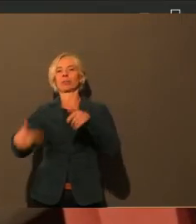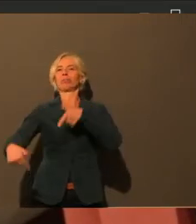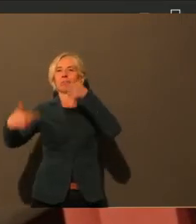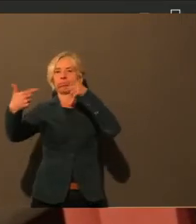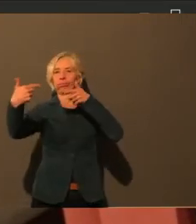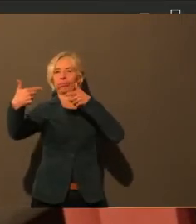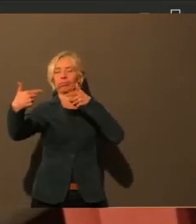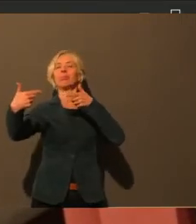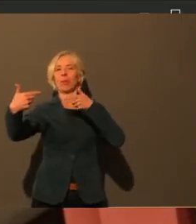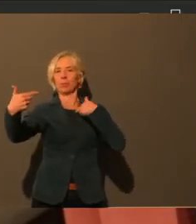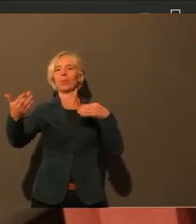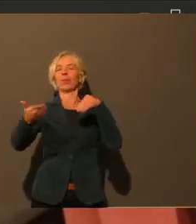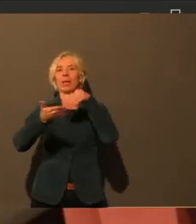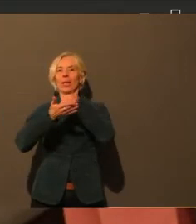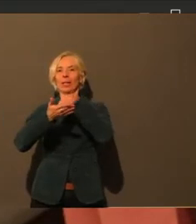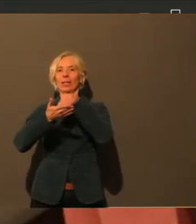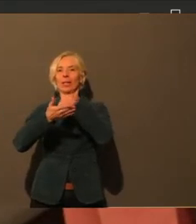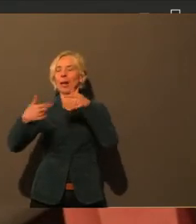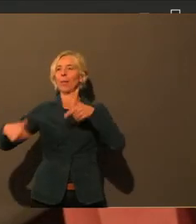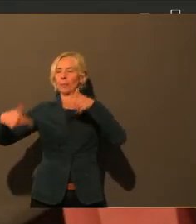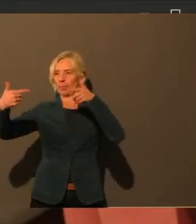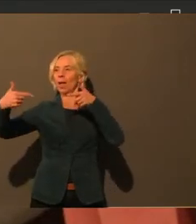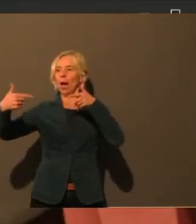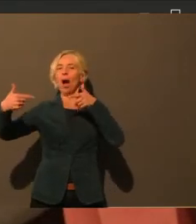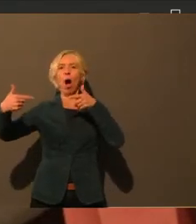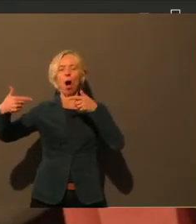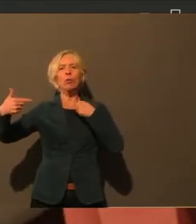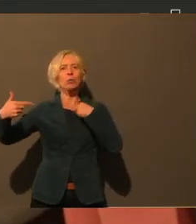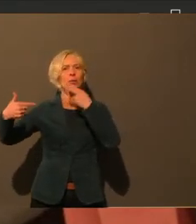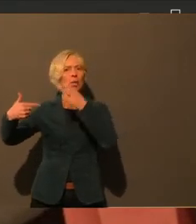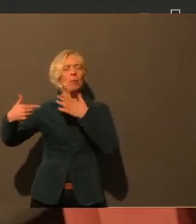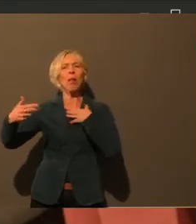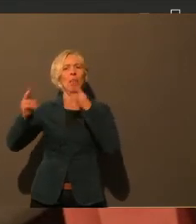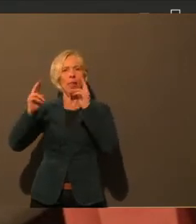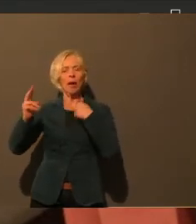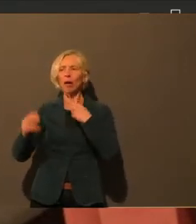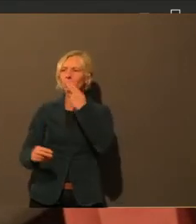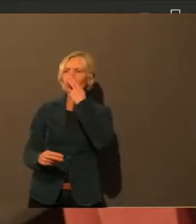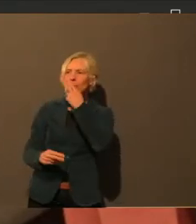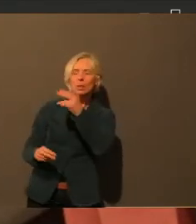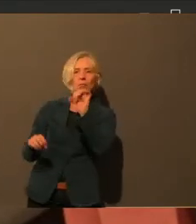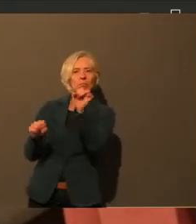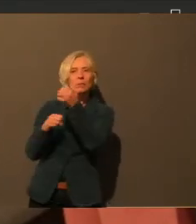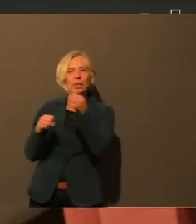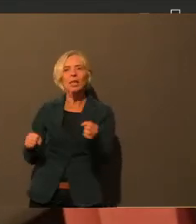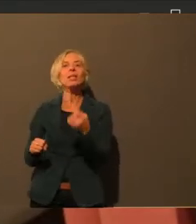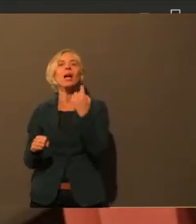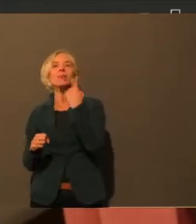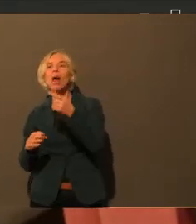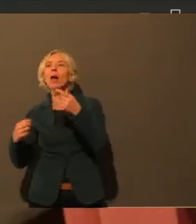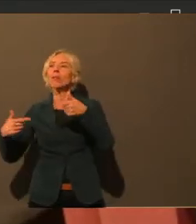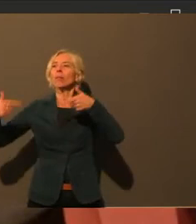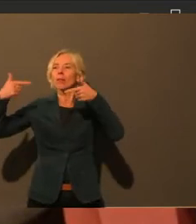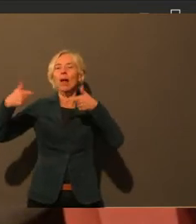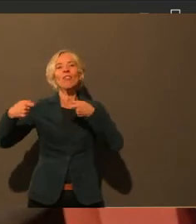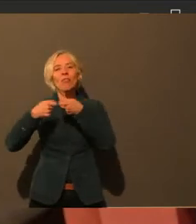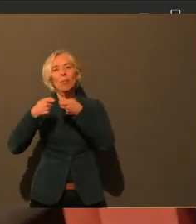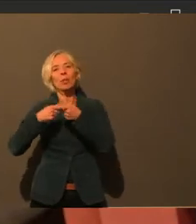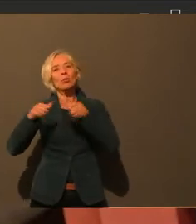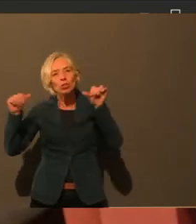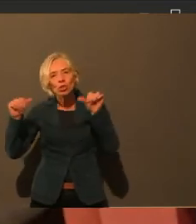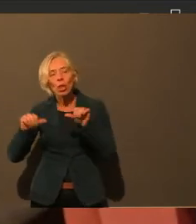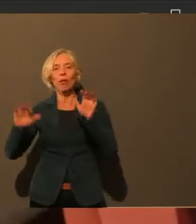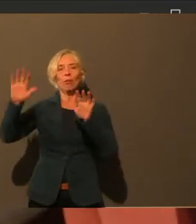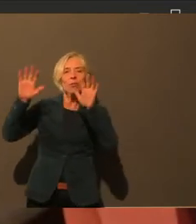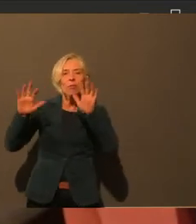ein Standbild hatte und man ihn nicht wirklich verstanden hat, weil es so sehr gerauscht und gestockt hat. Außerdem die